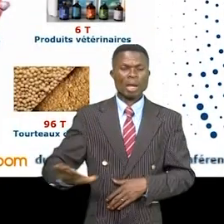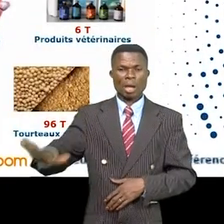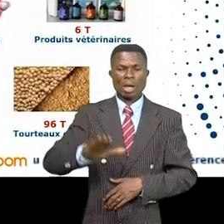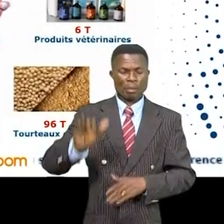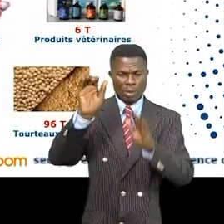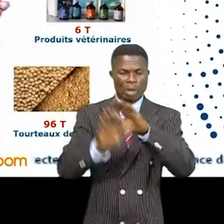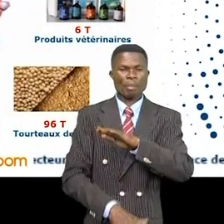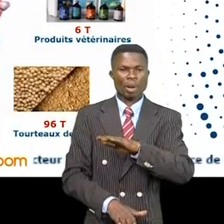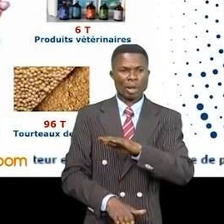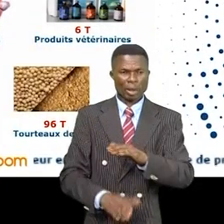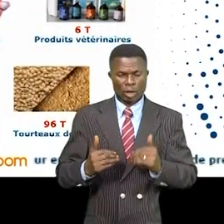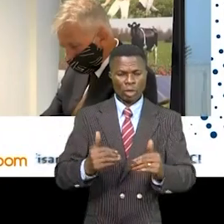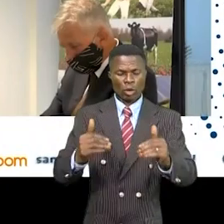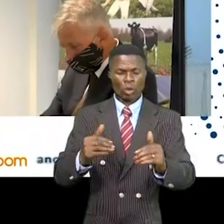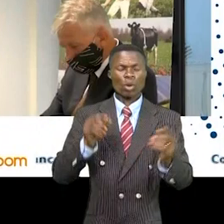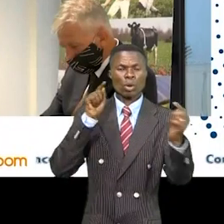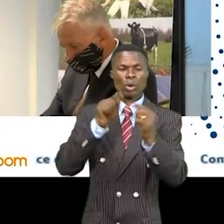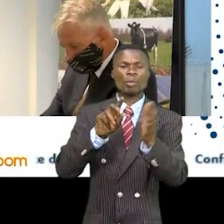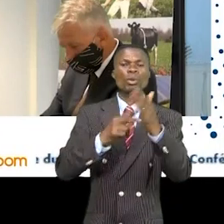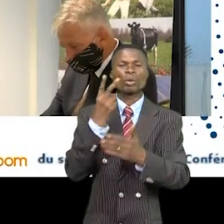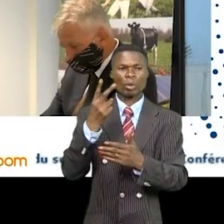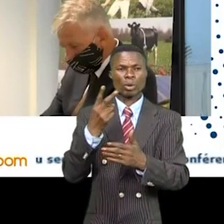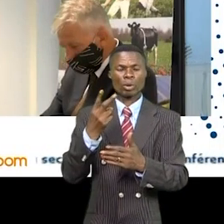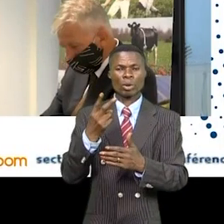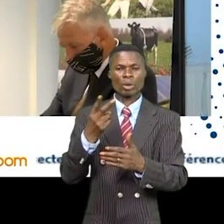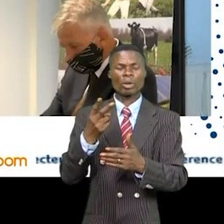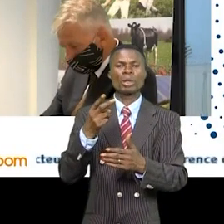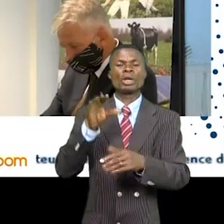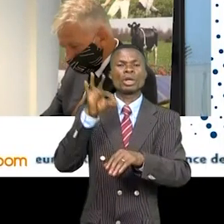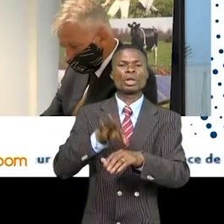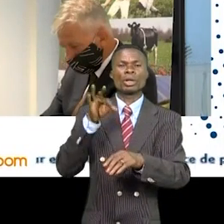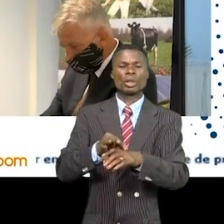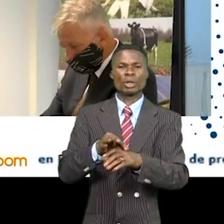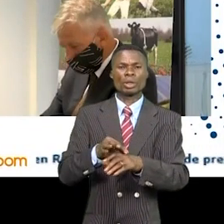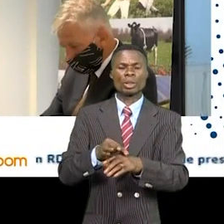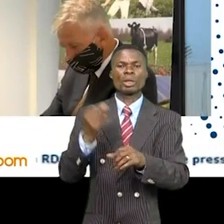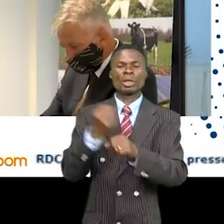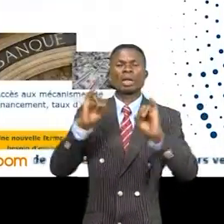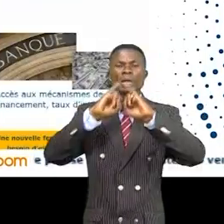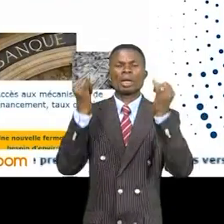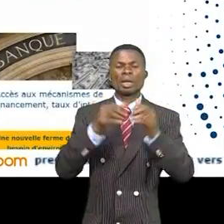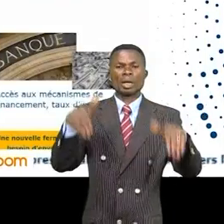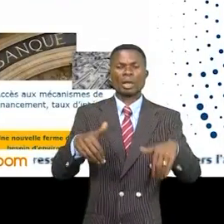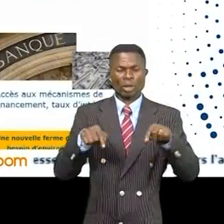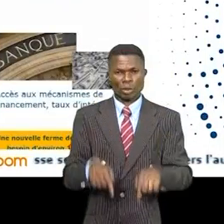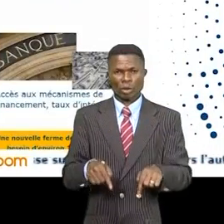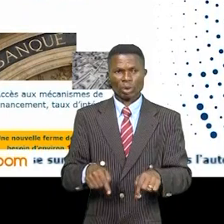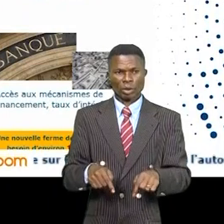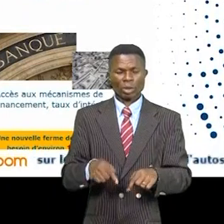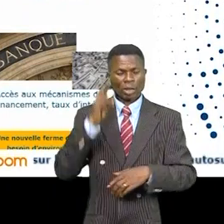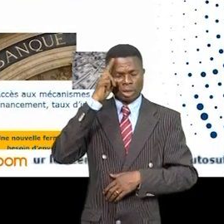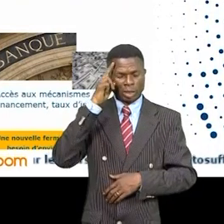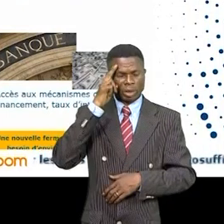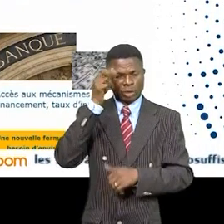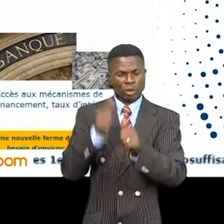Pays-Bas poursuit un double objectif d'abord offrir l'opportunité aux acteurs de l'industrie avicole en RDC de réfléchir